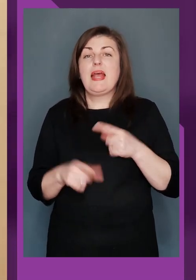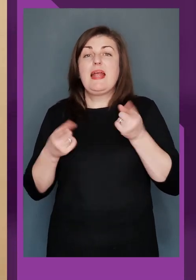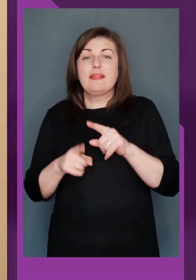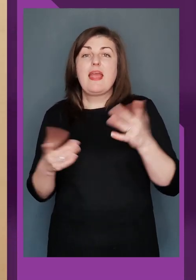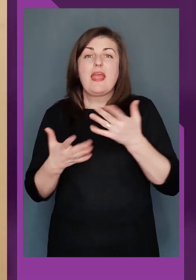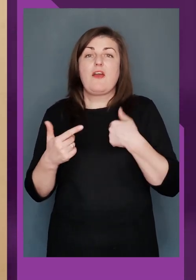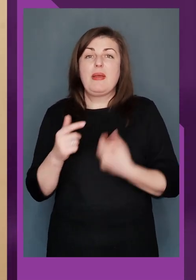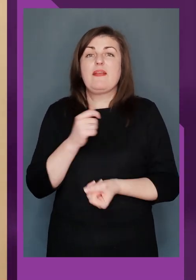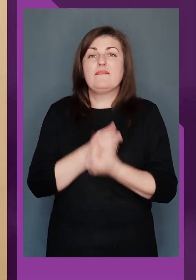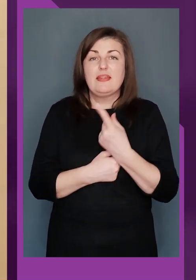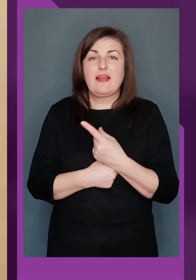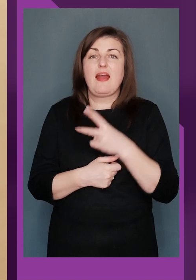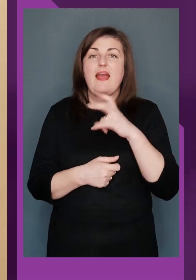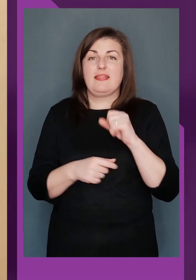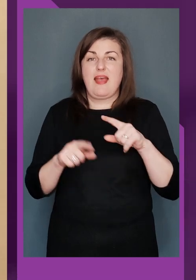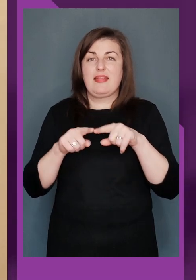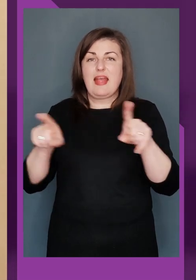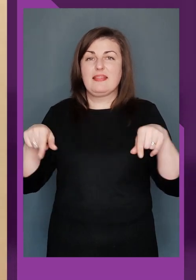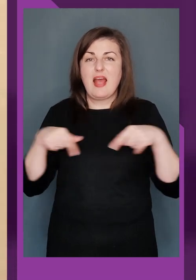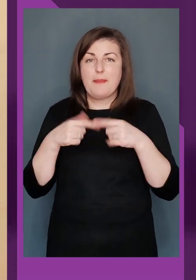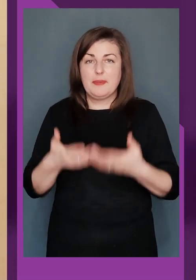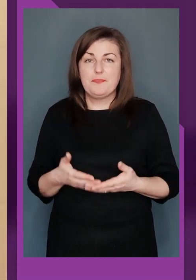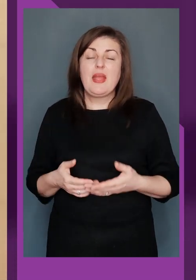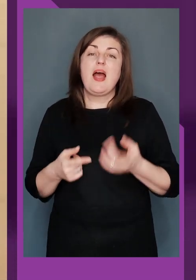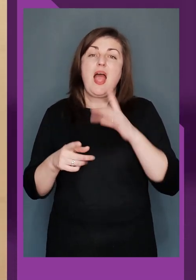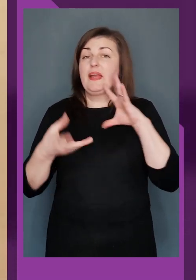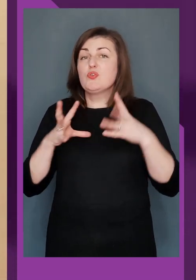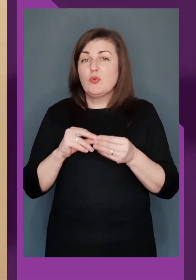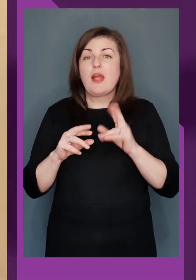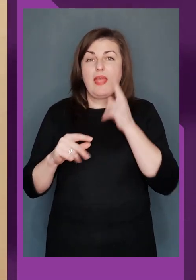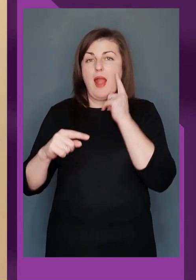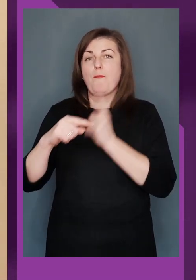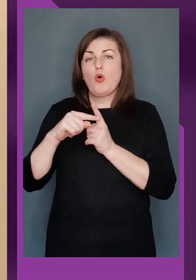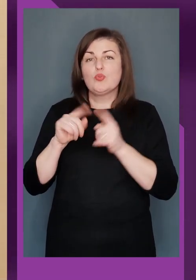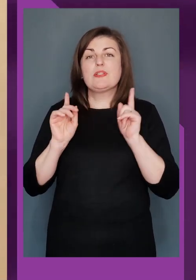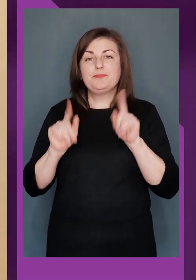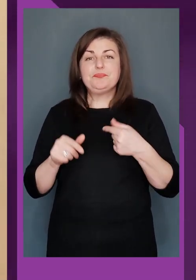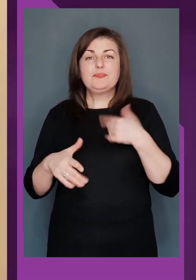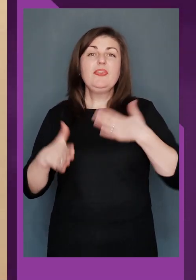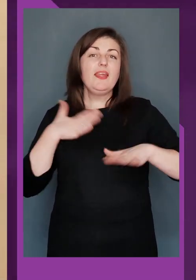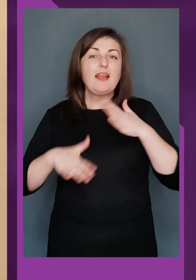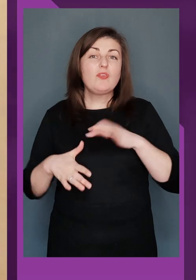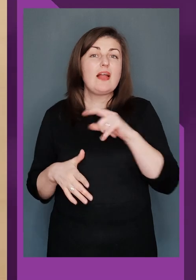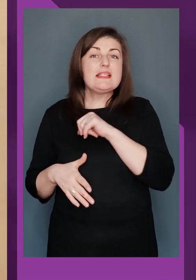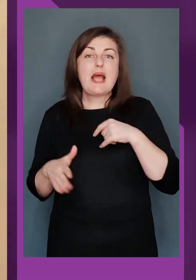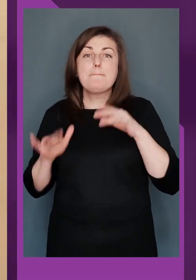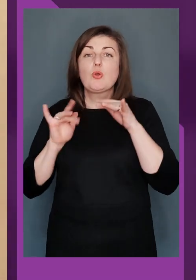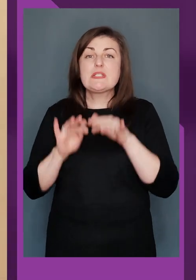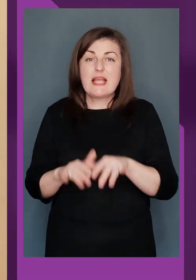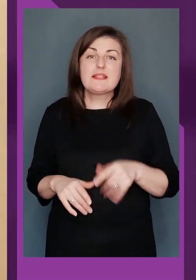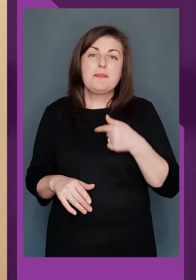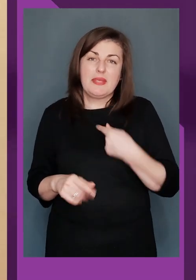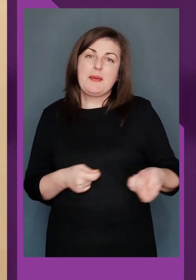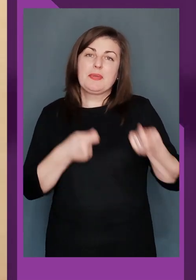те, яке в мене виникає на татамі. Ну, і результати як бонус теж мене радують. Але